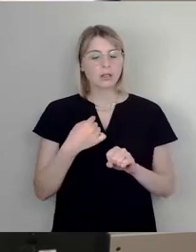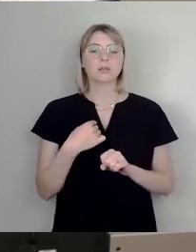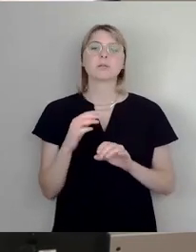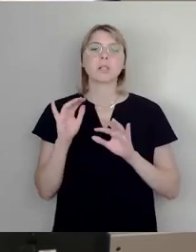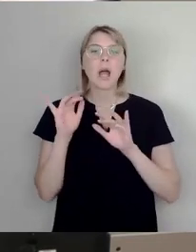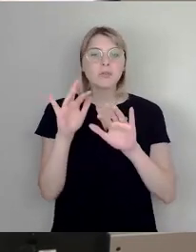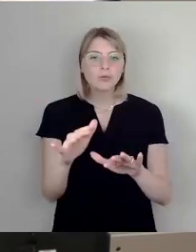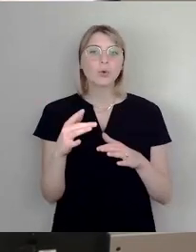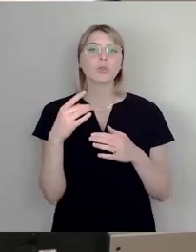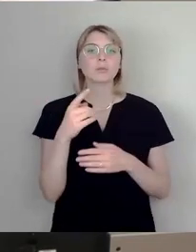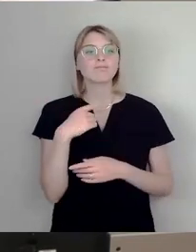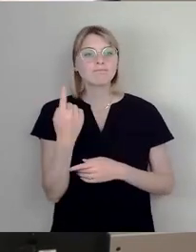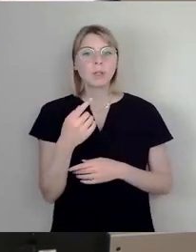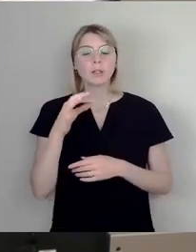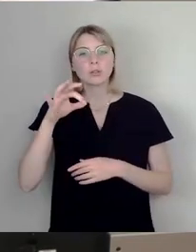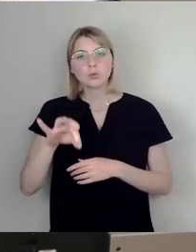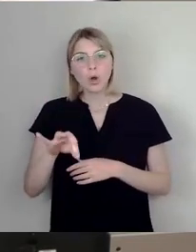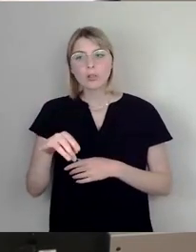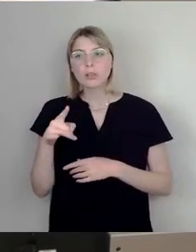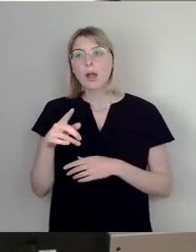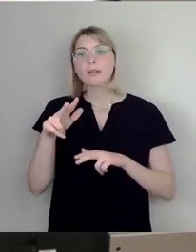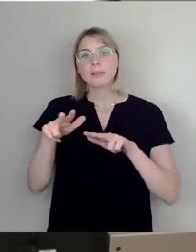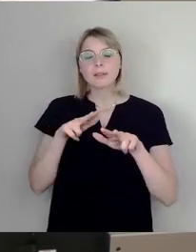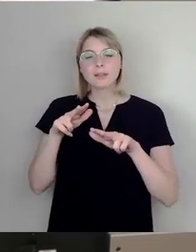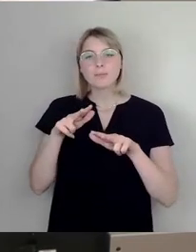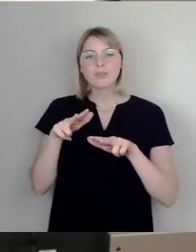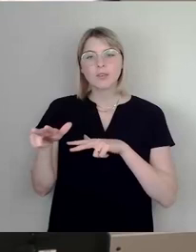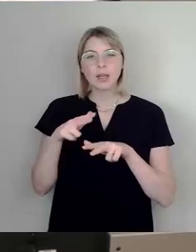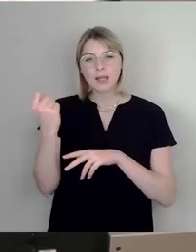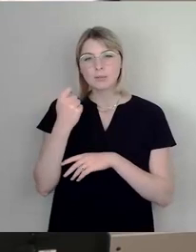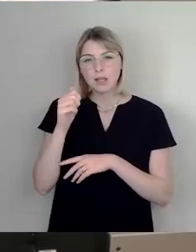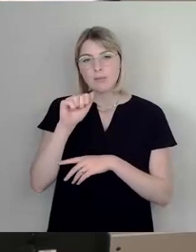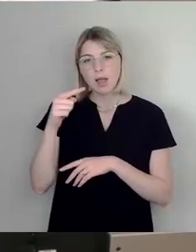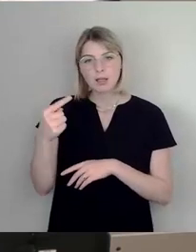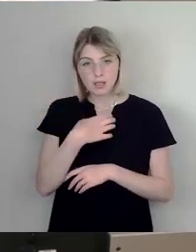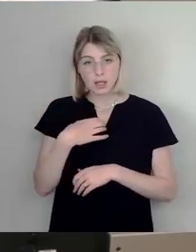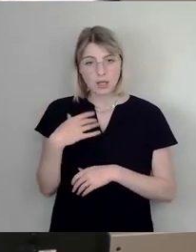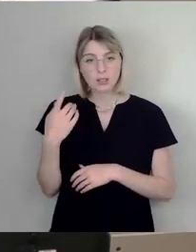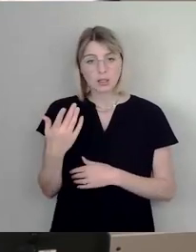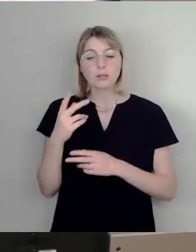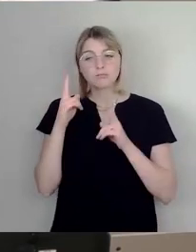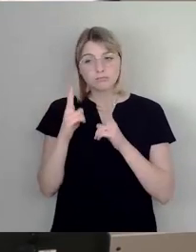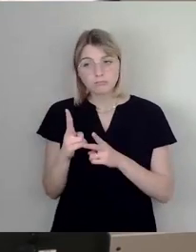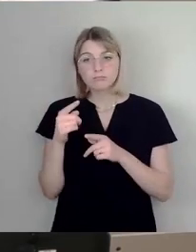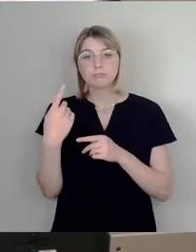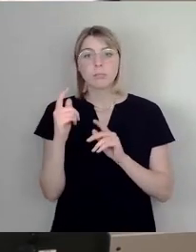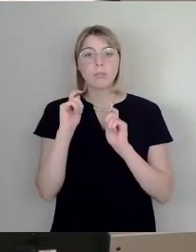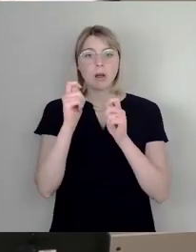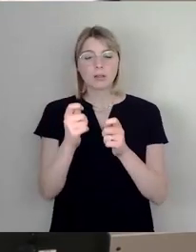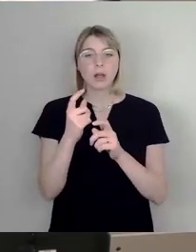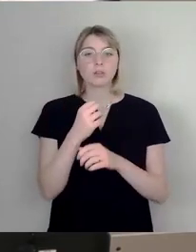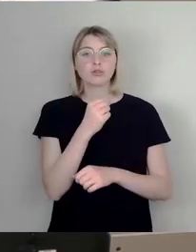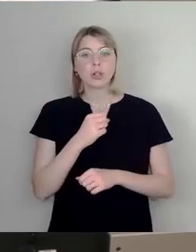Tochter, die Dresdner Verkehrsbetriebe AG, von diesem Recht, einen Antrag auf Strafverfolgung zu stellen,